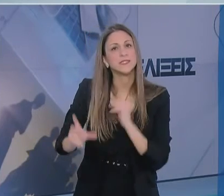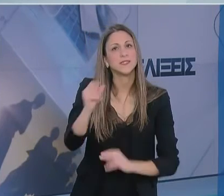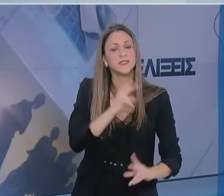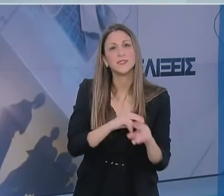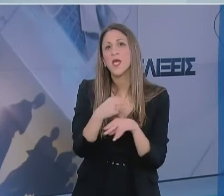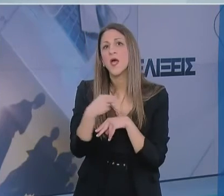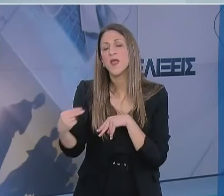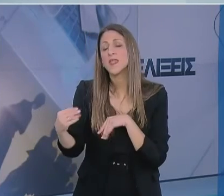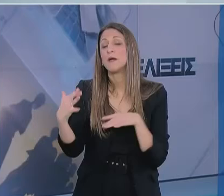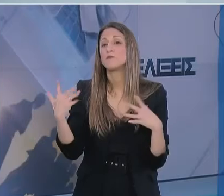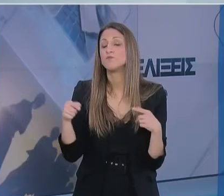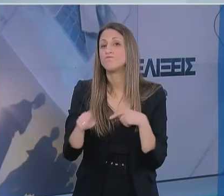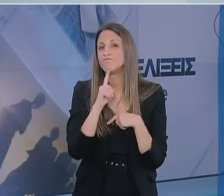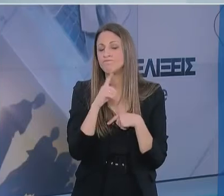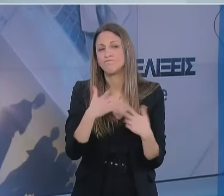εργαστηριακούς.